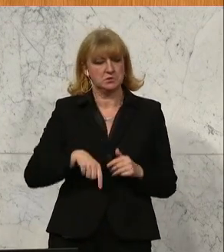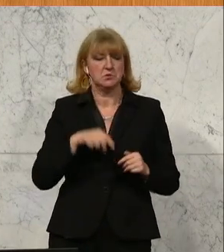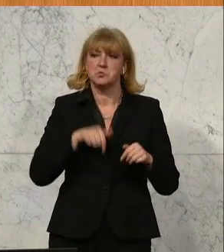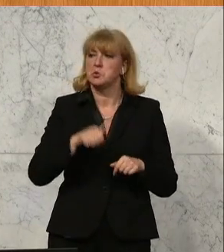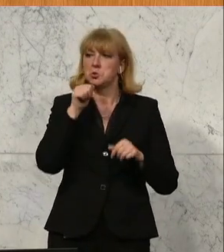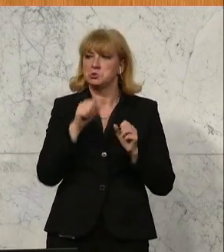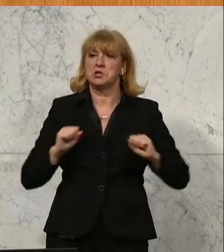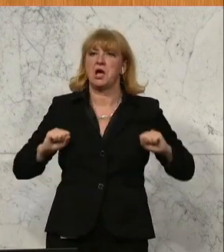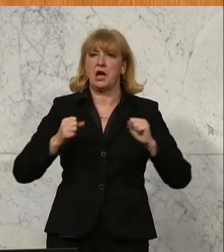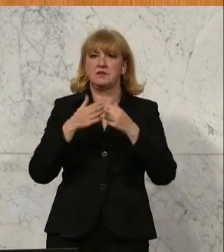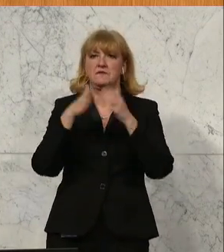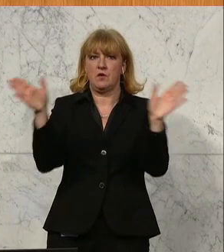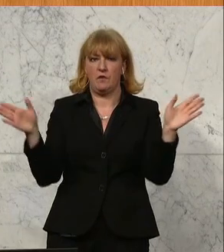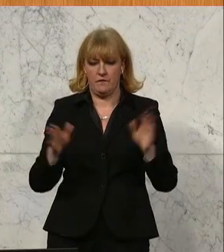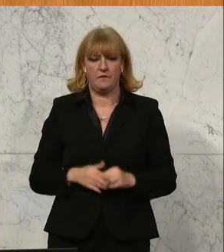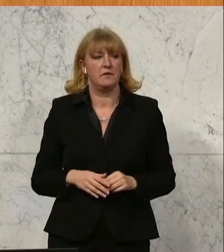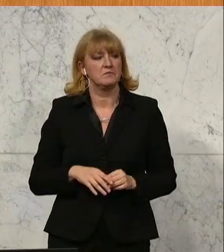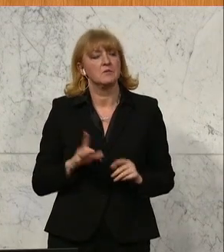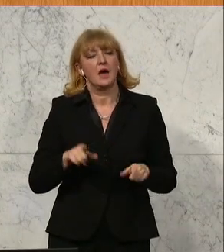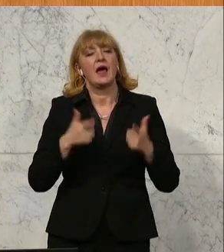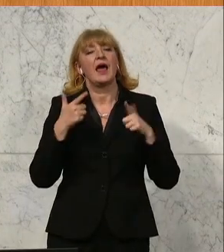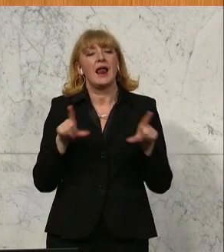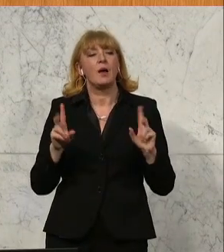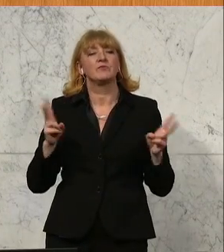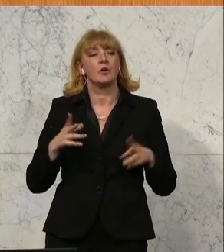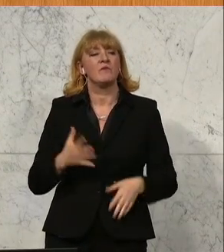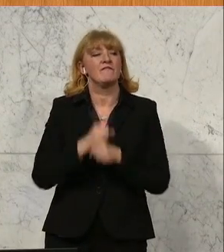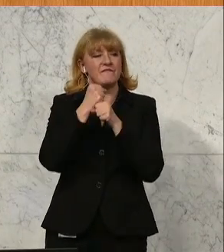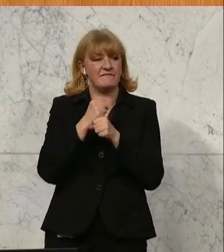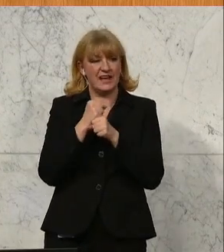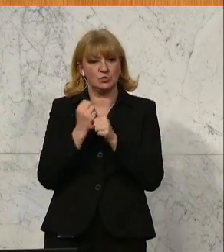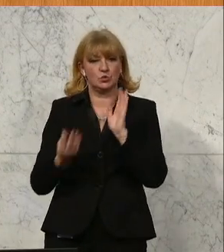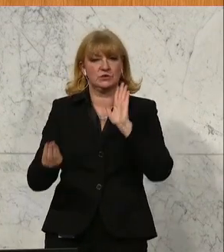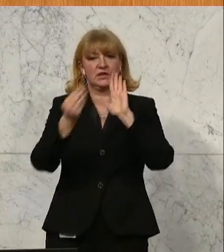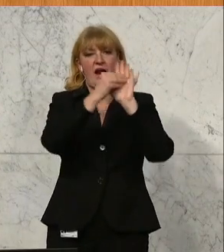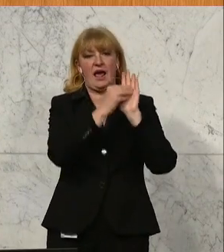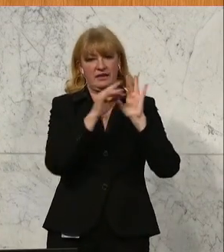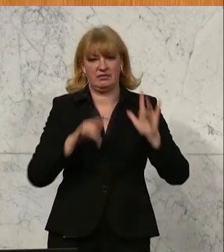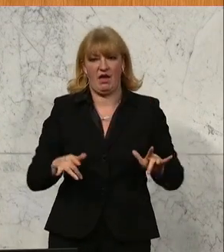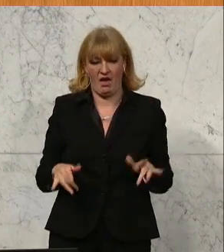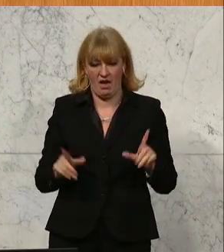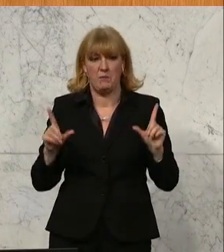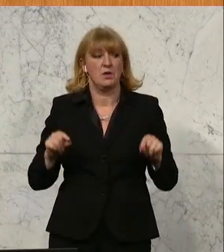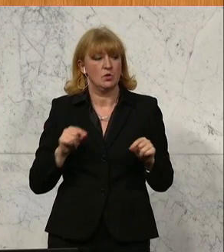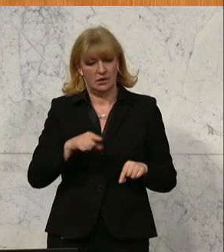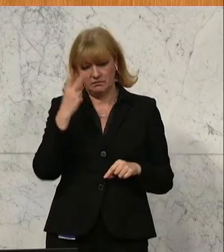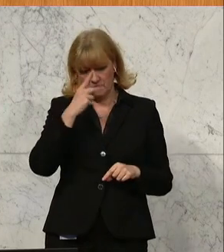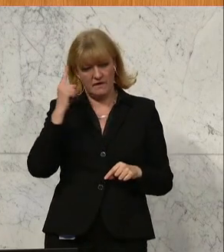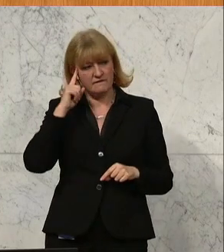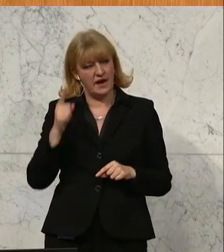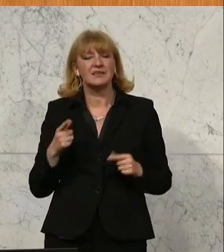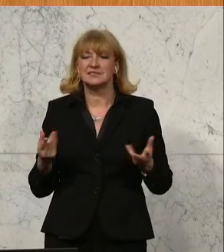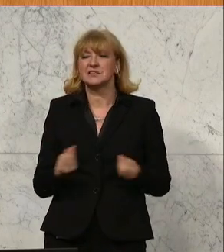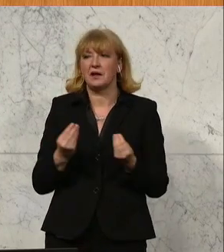veröffentlichen müssen, ja nur deswegen zulässig, weil sie sie in den Verfassungsrang gehoben haben. Das heißt, sie wissen natürlich, dass es sachlich vollkommen